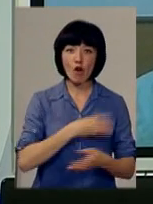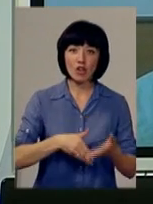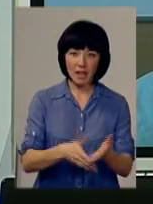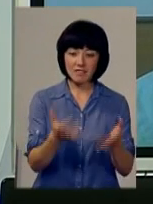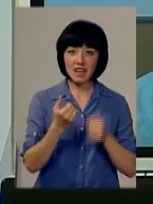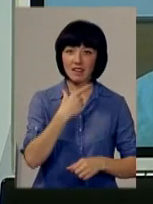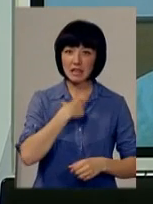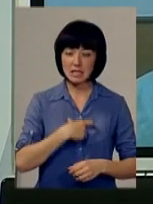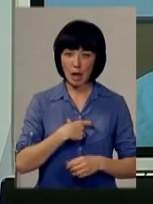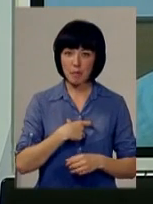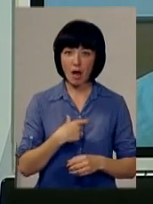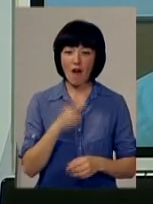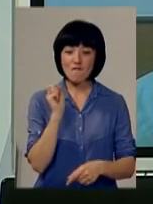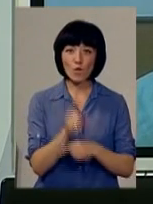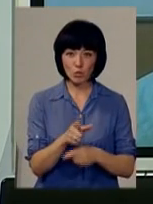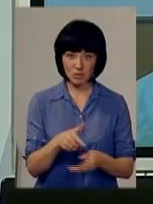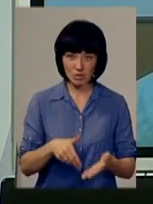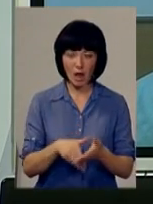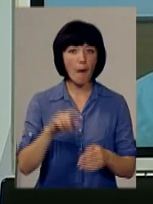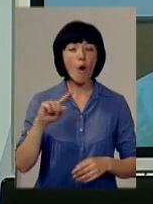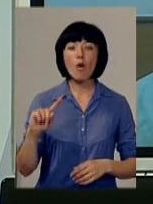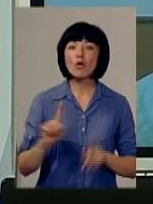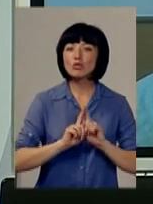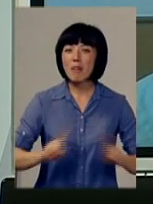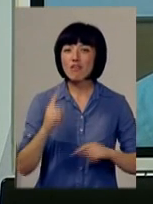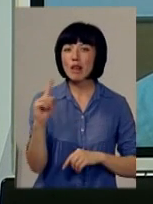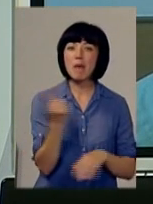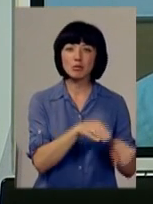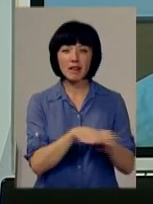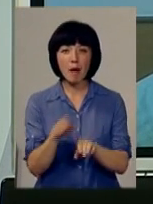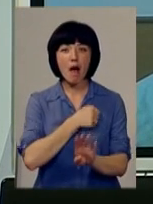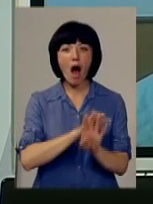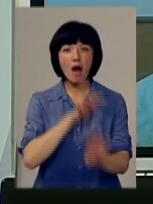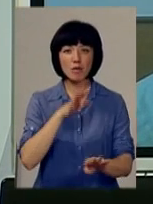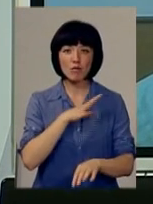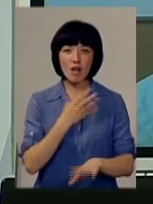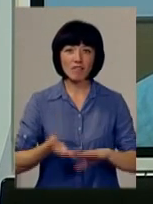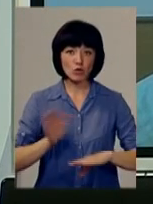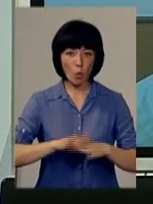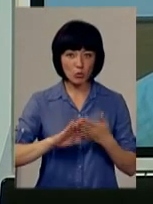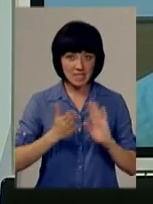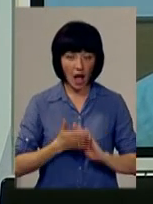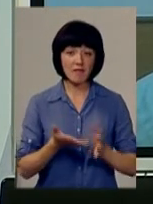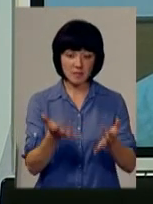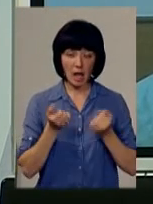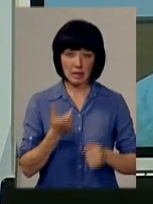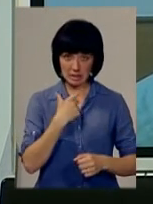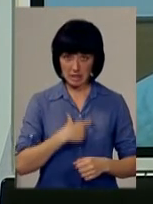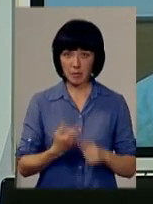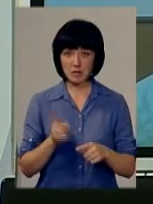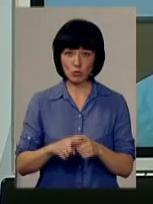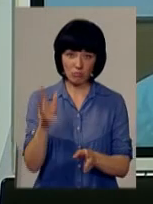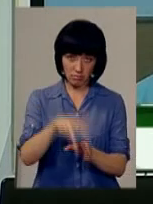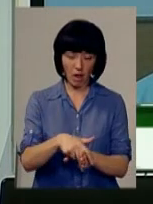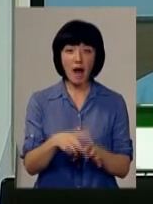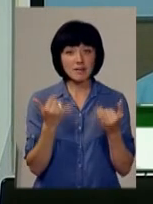взяли на себе ту функцію, особливо на першому етапі, коли армія дійсно була в плачевному стані, і вони взяли на себе цей перший удар.